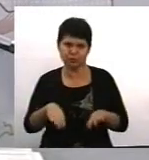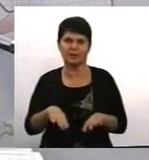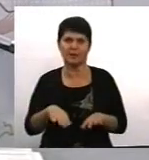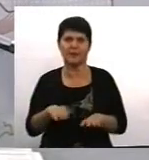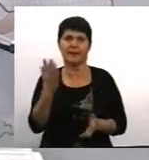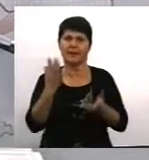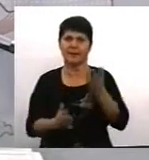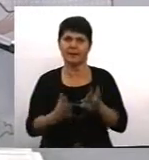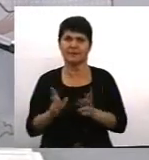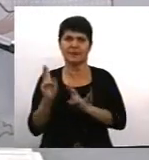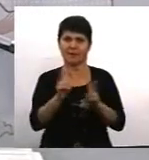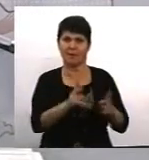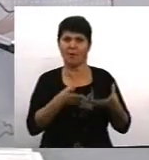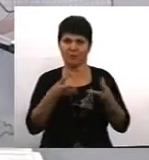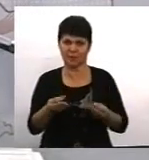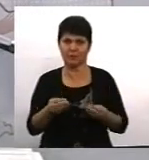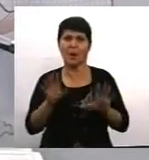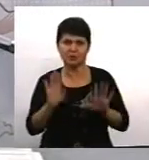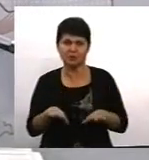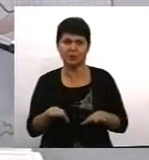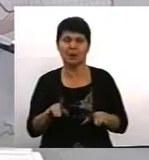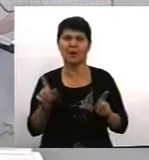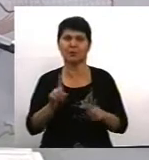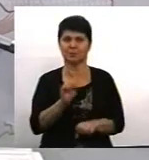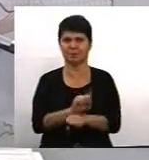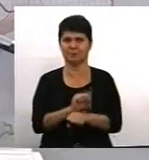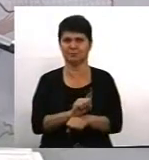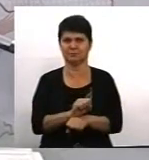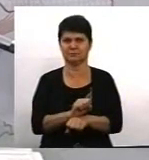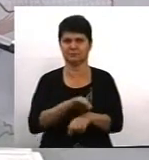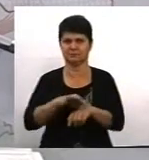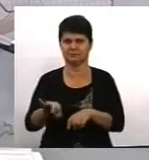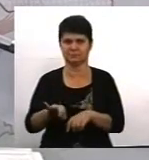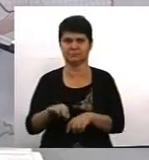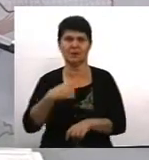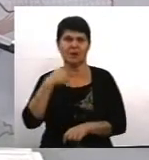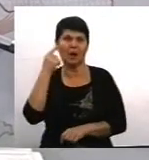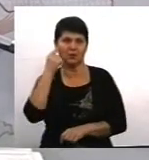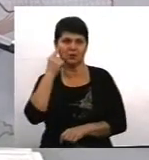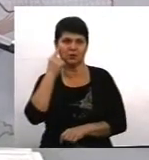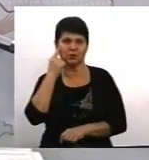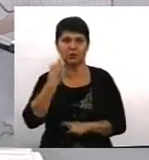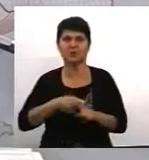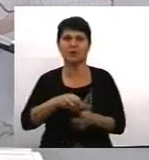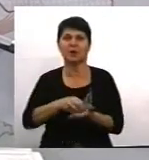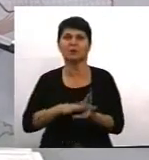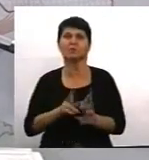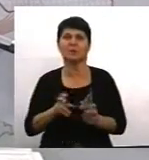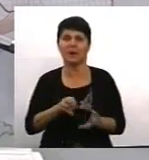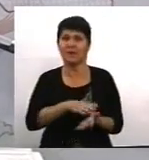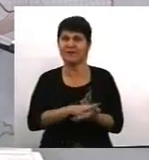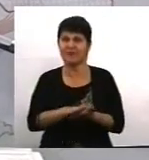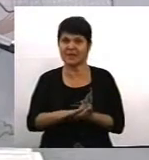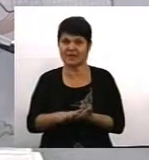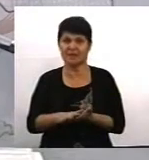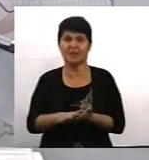на когось вплине це – нехай, аби тільки припинилося насильство. Ну, я думаю, що це обчислюється як? Витратами, затратами